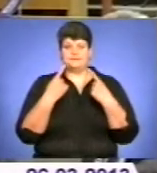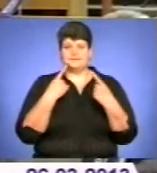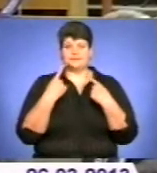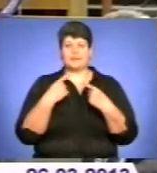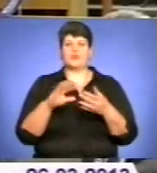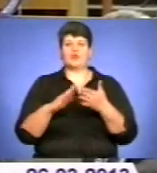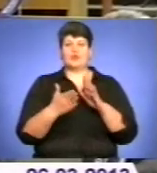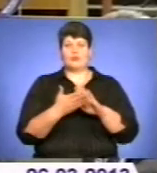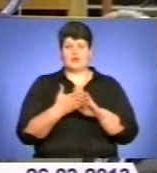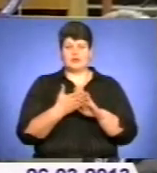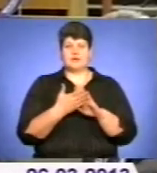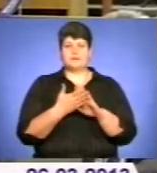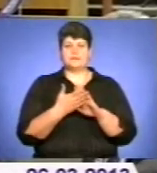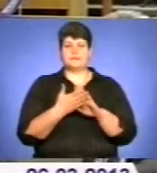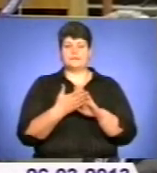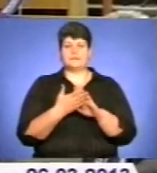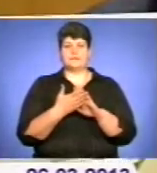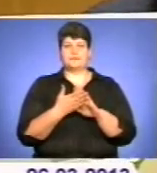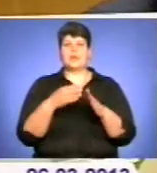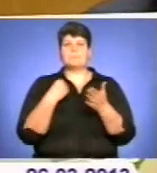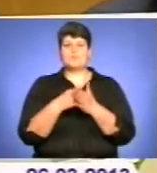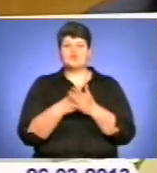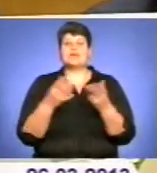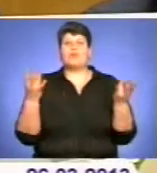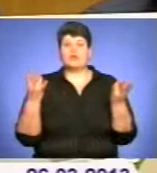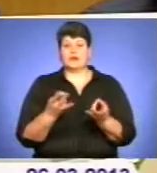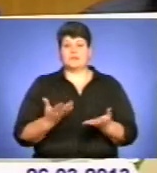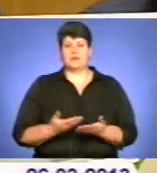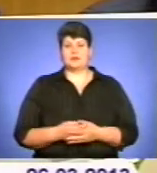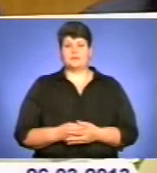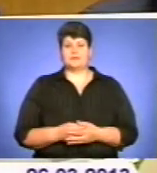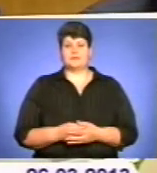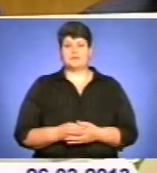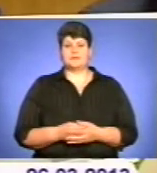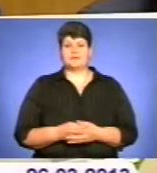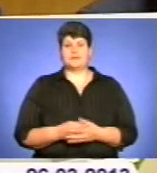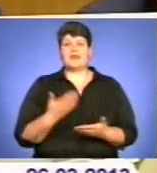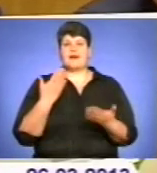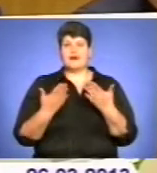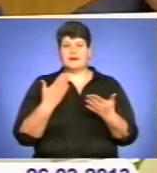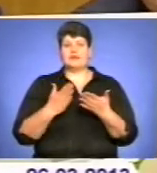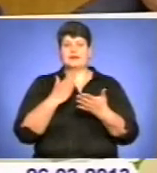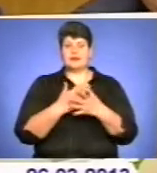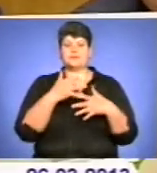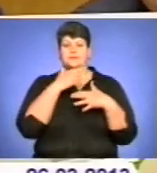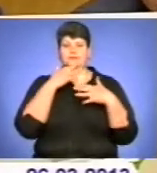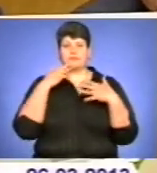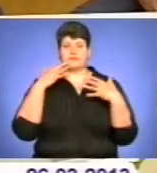адміністрації оголосив результати компромісу. Бюджет потрібен. Але є цілий ряд